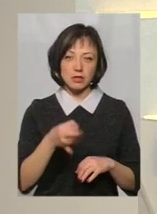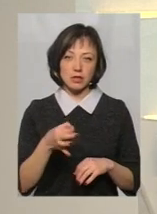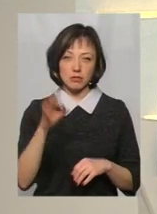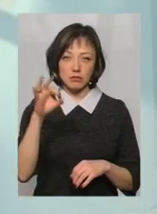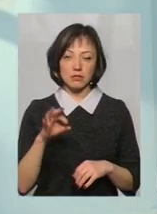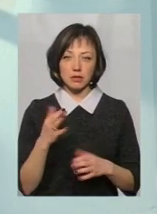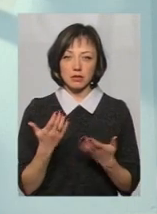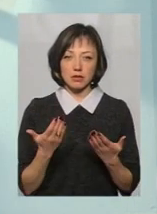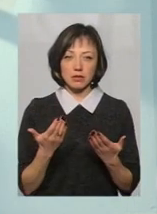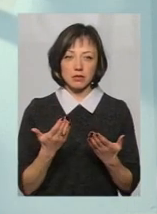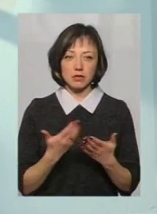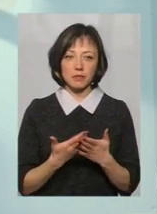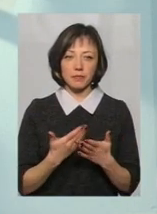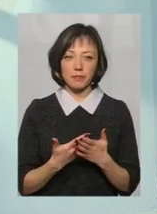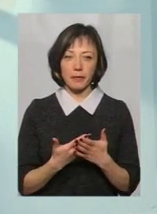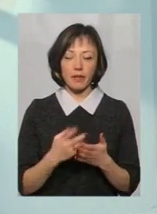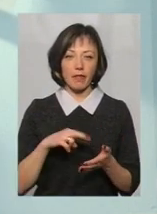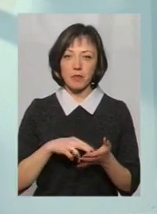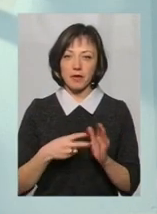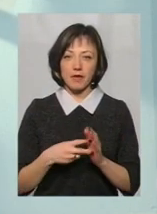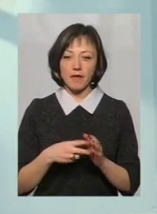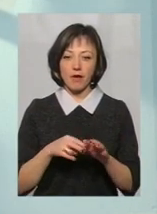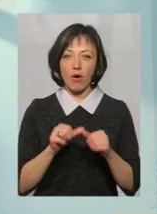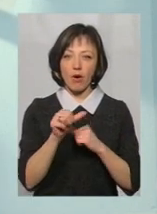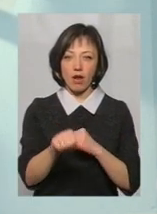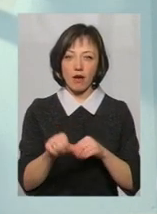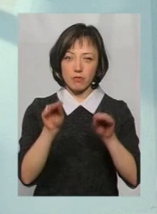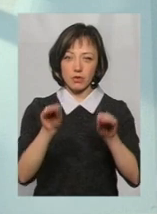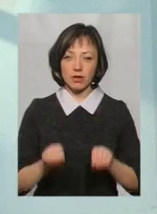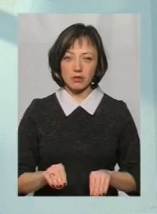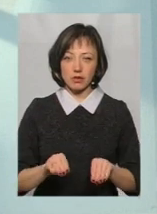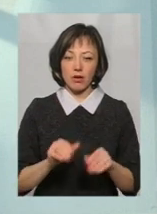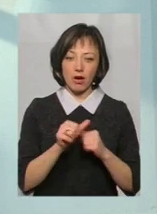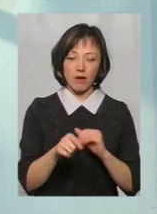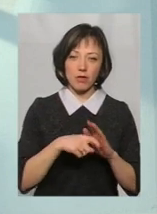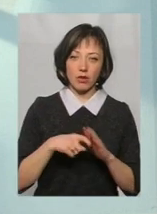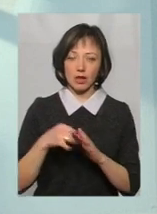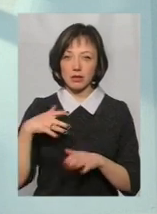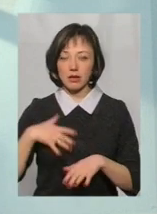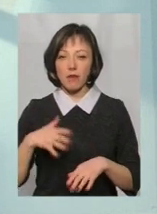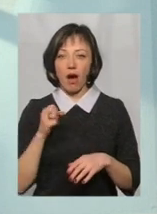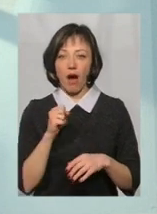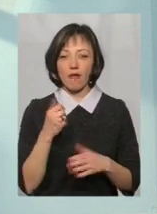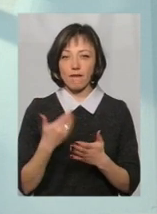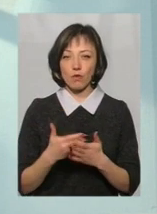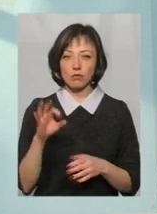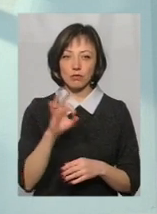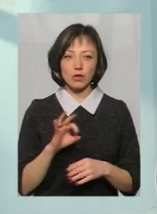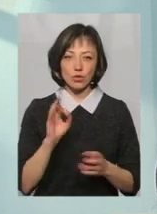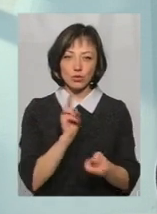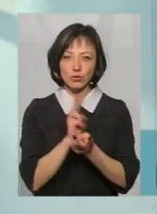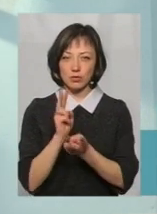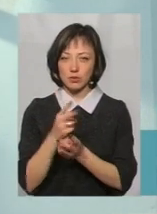Ну, знову ж таки, не передбачається введення якось... Окремої статистики, але стосовно з тих